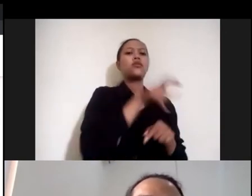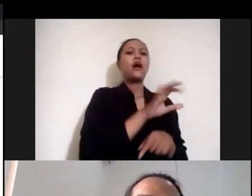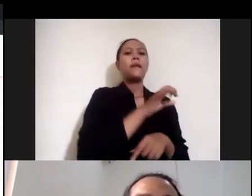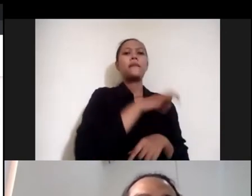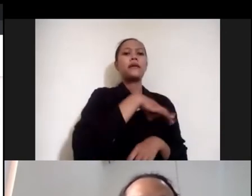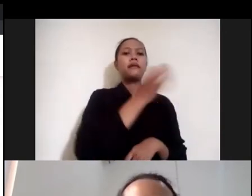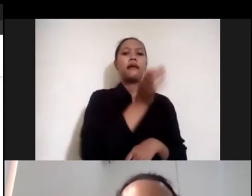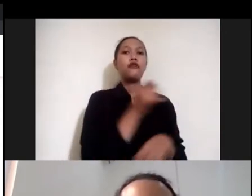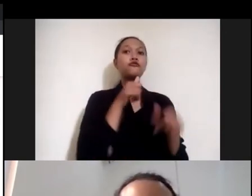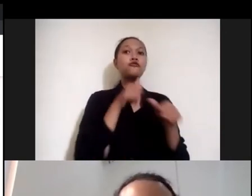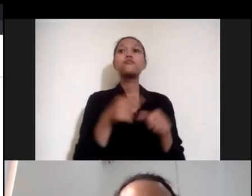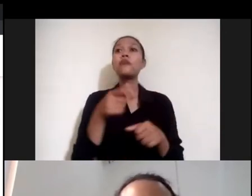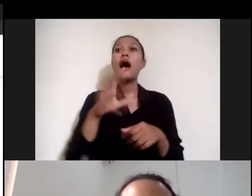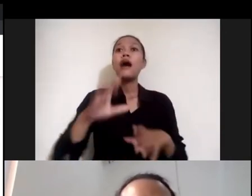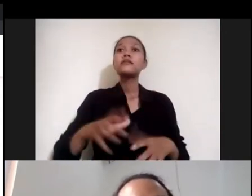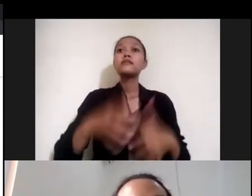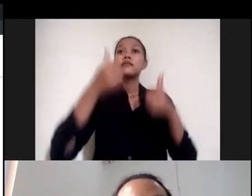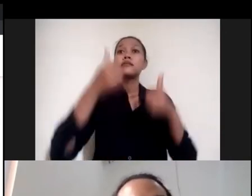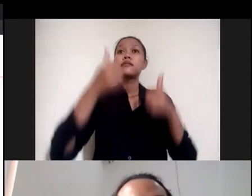yang berhasil?